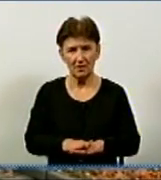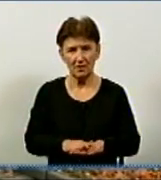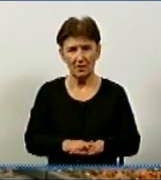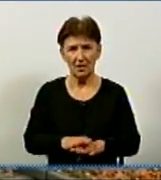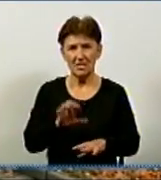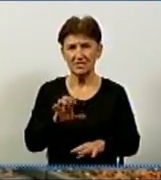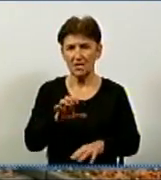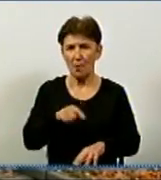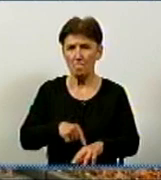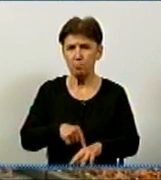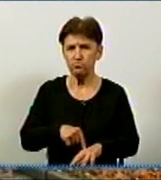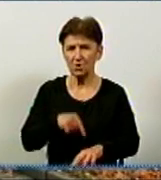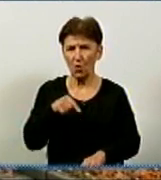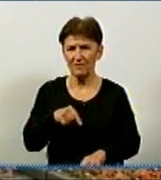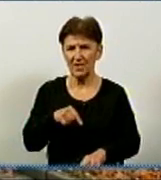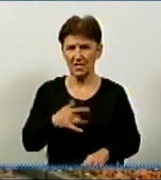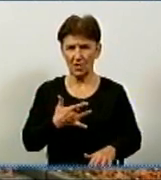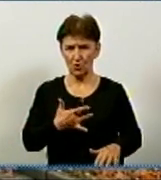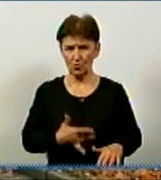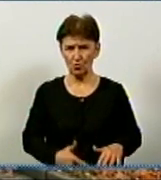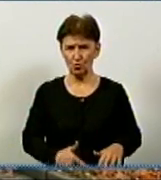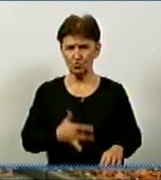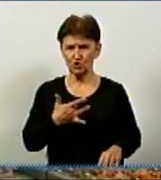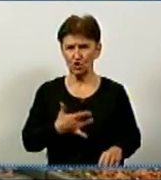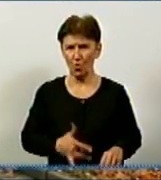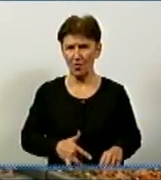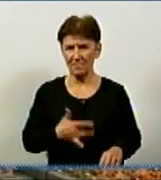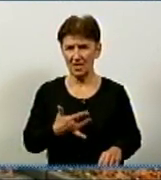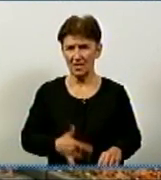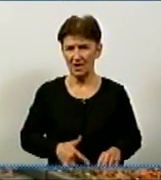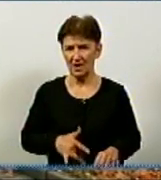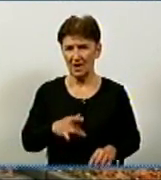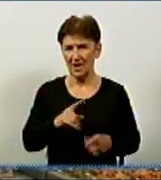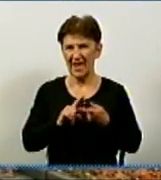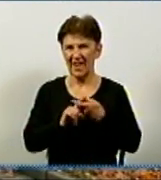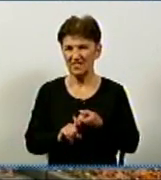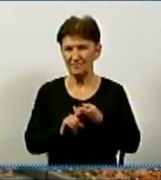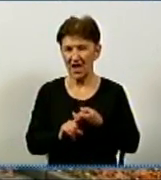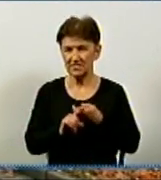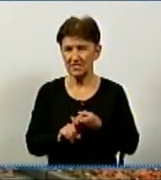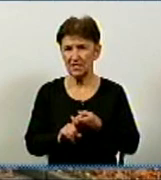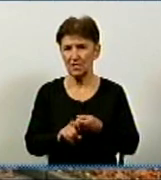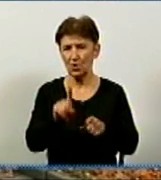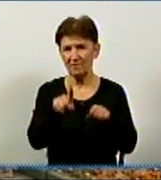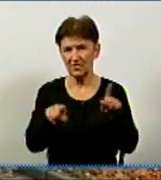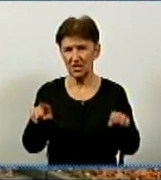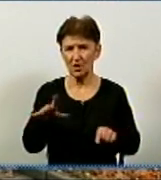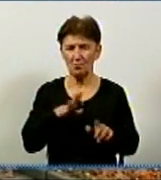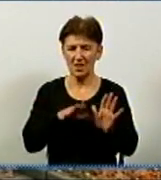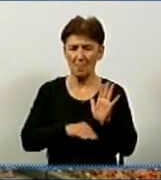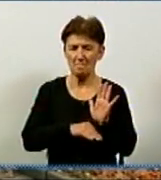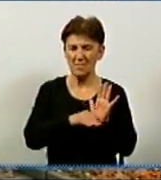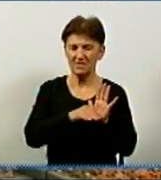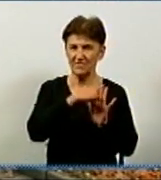проявами кишкової інфекції. У деяких була підвищена